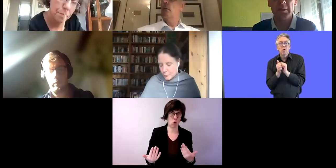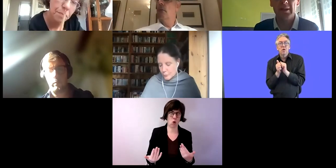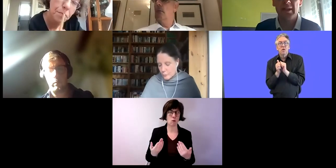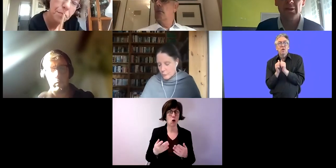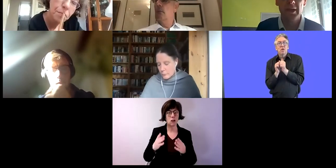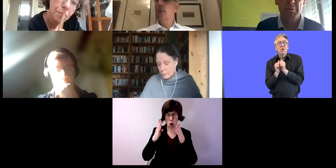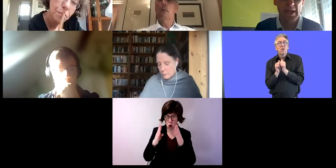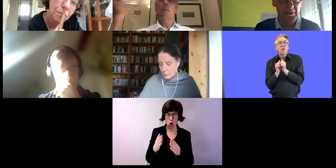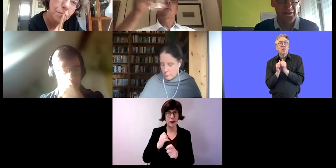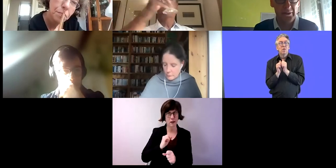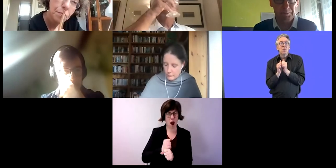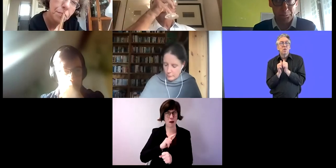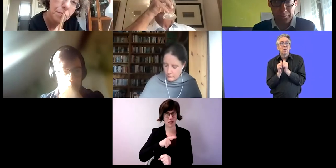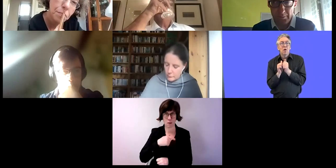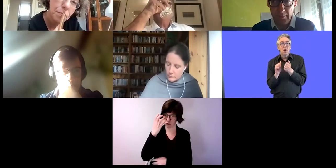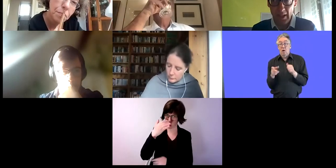Arbeitsplatz vor,